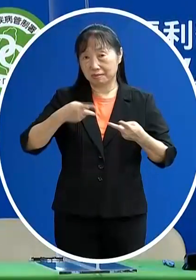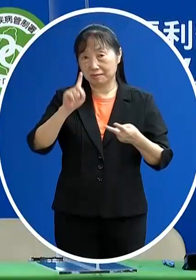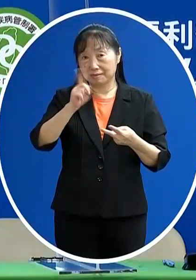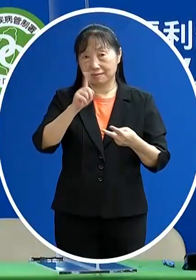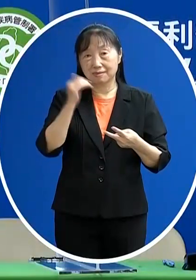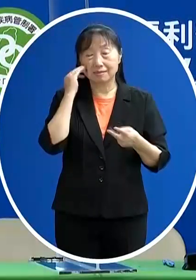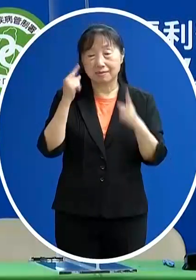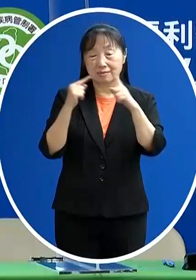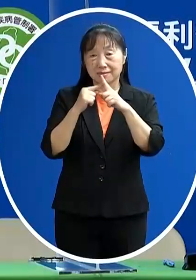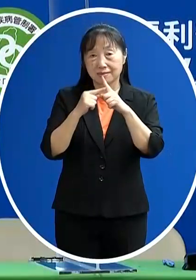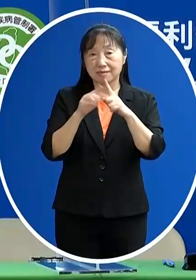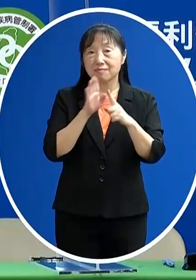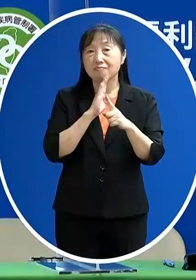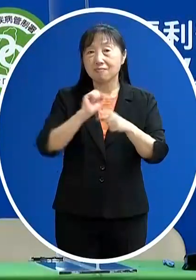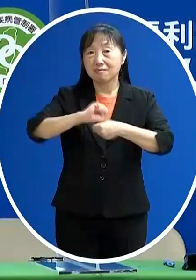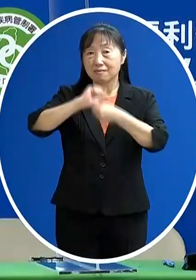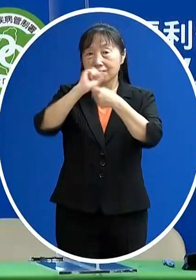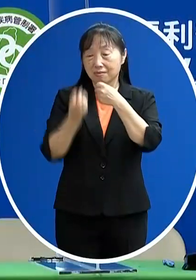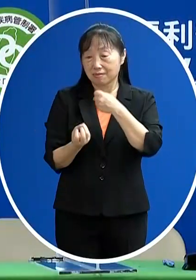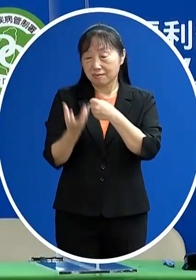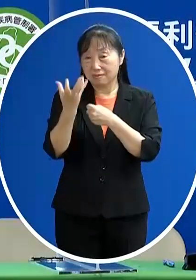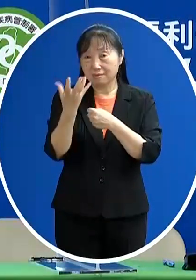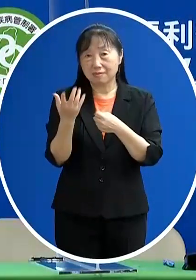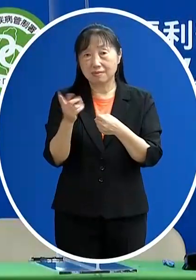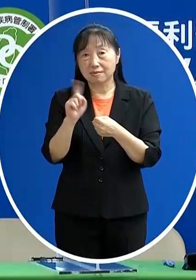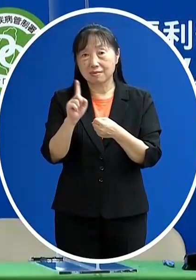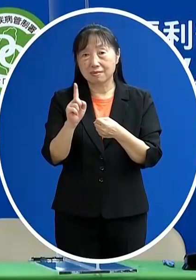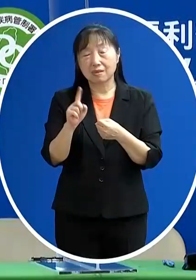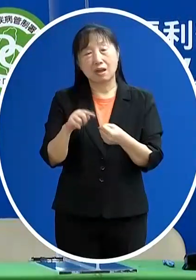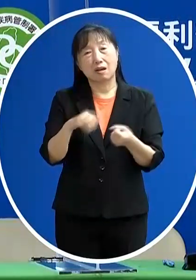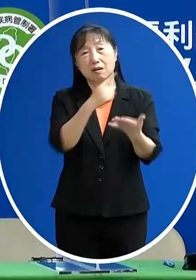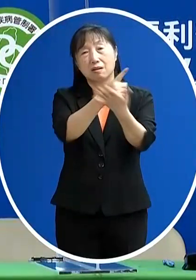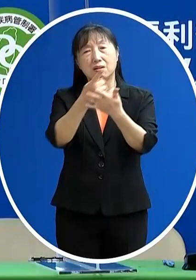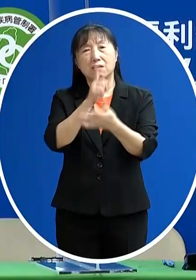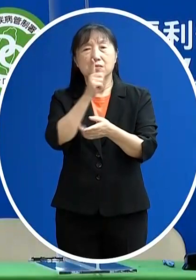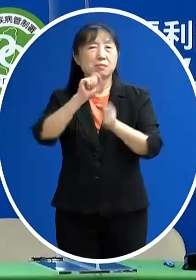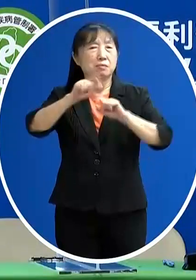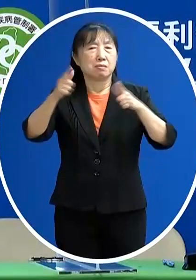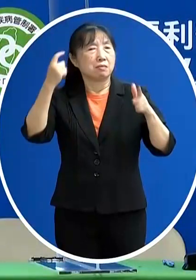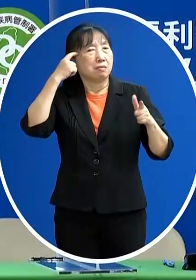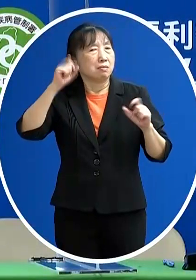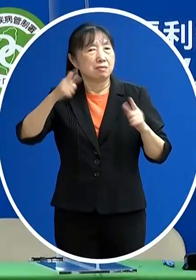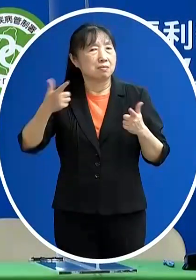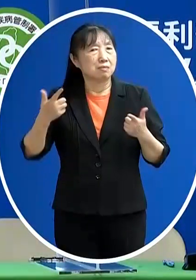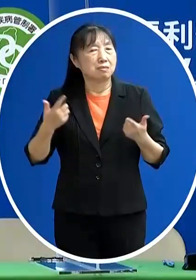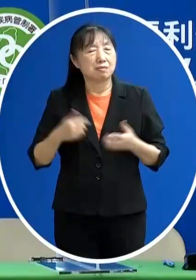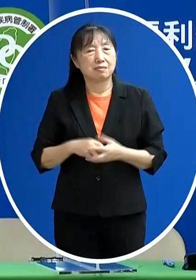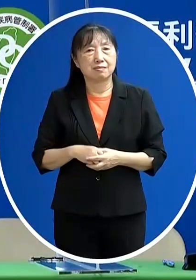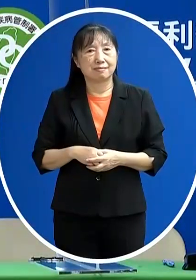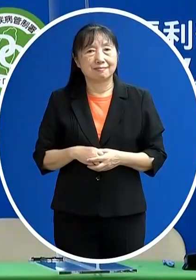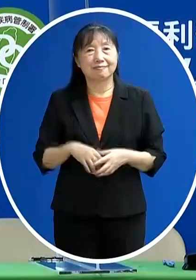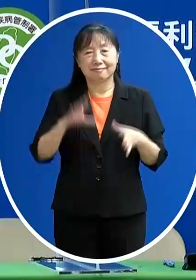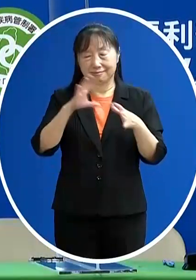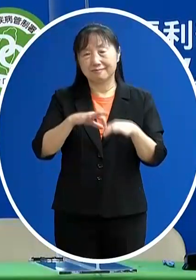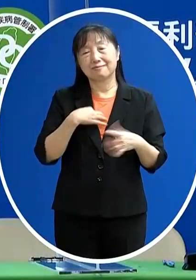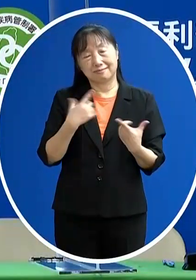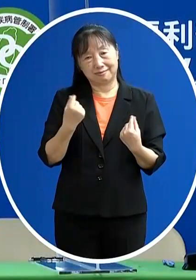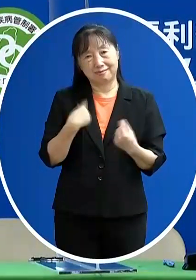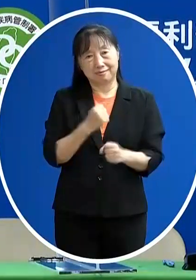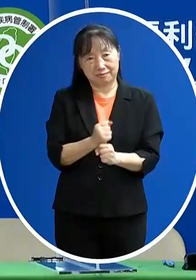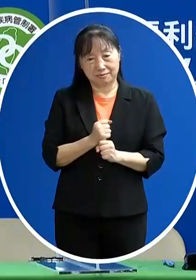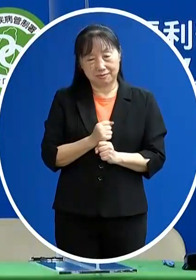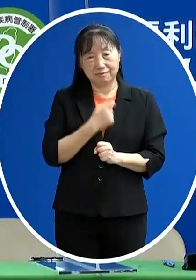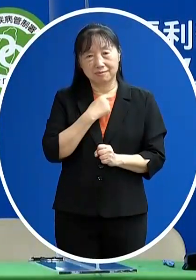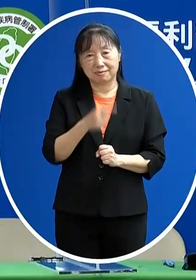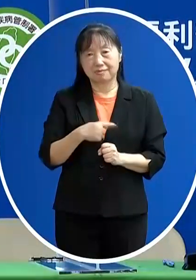他人數又變多 會變到多少這個各種說法都有那我們還是嚴密的監測